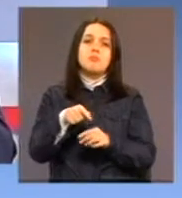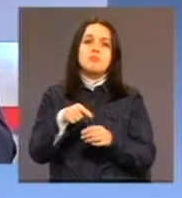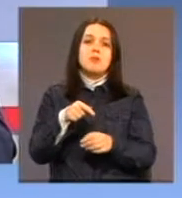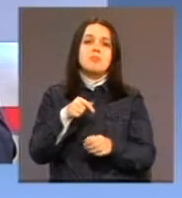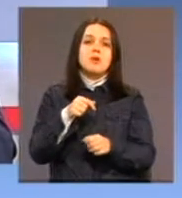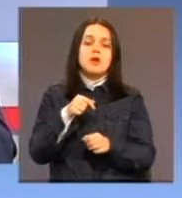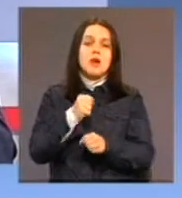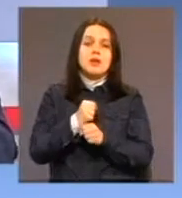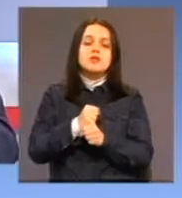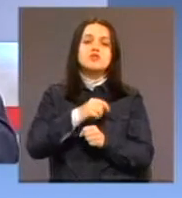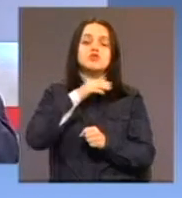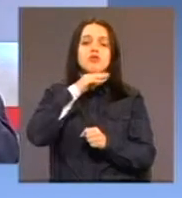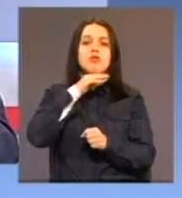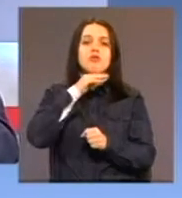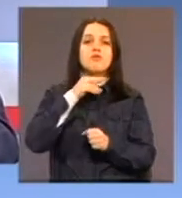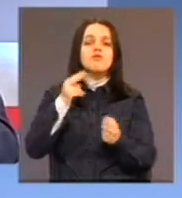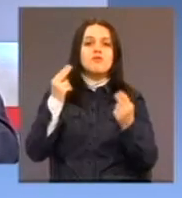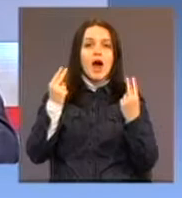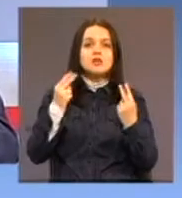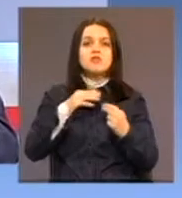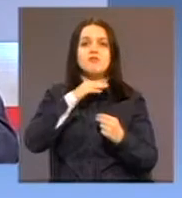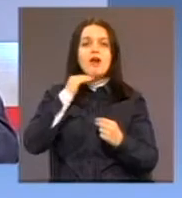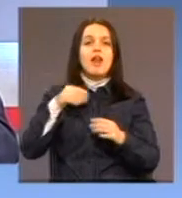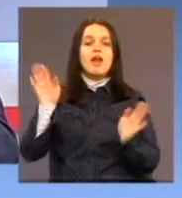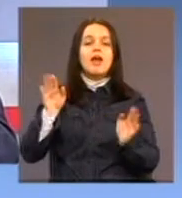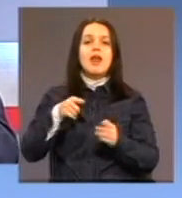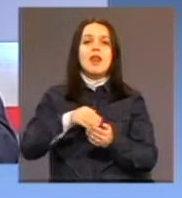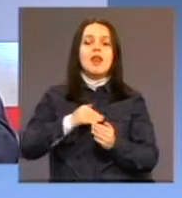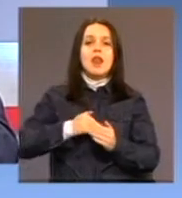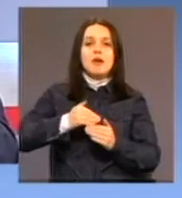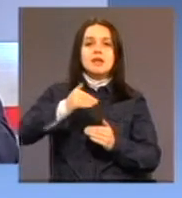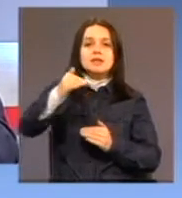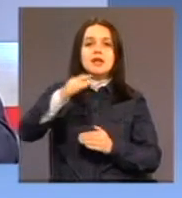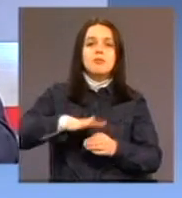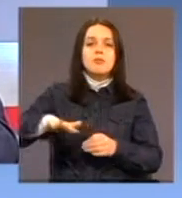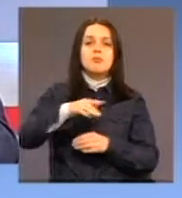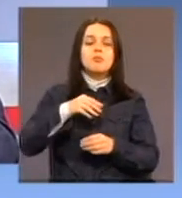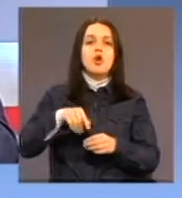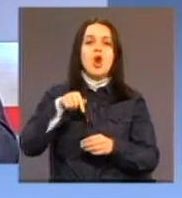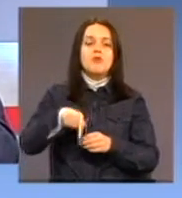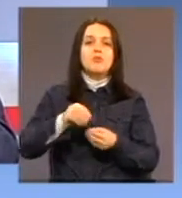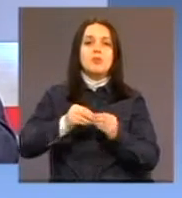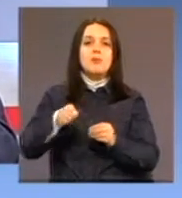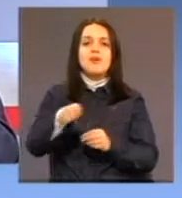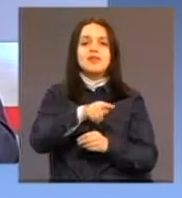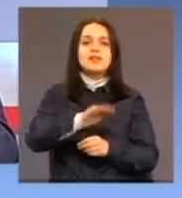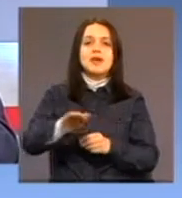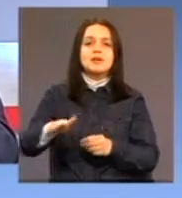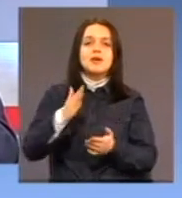značajni napredci upravo na tome polju da problemi ove djece u lokalnim sredinama postaju vidljivi.